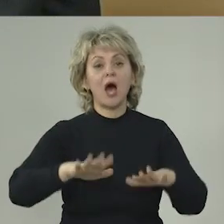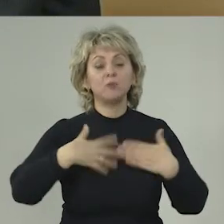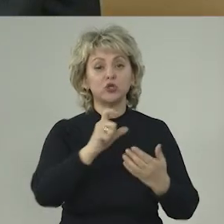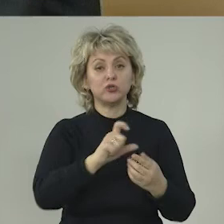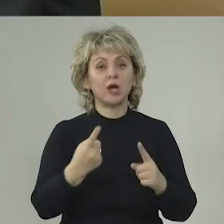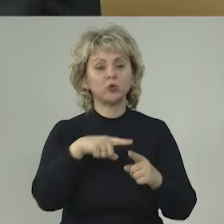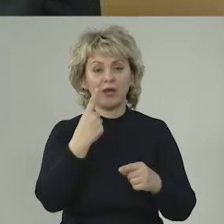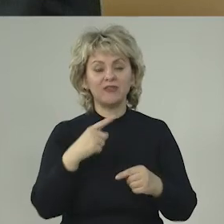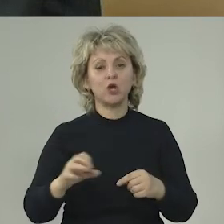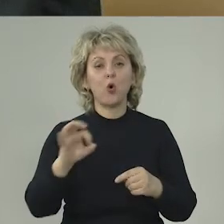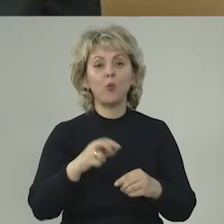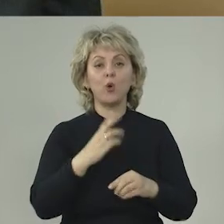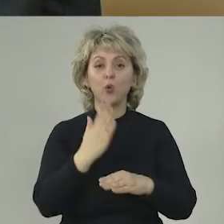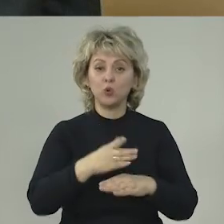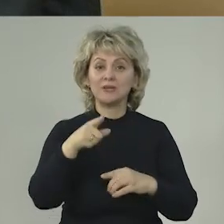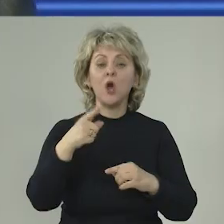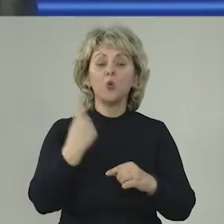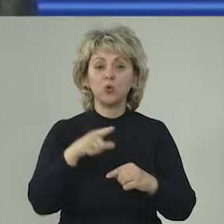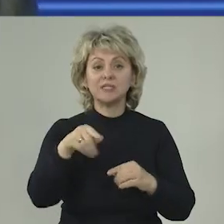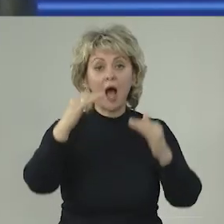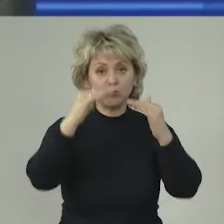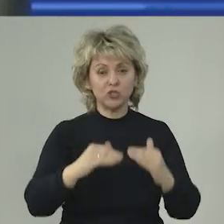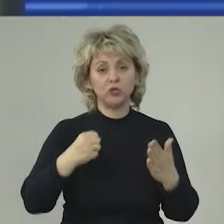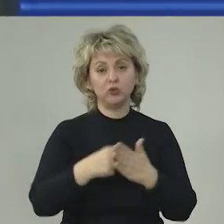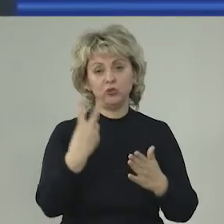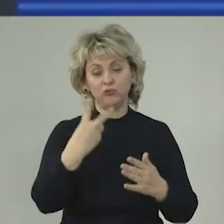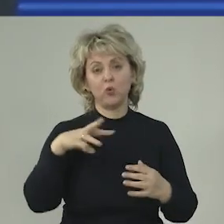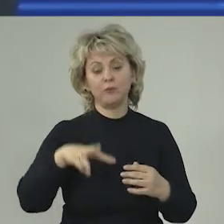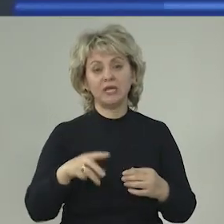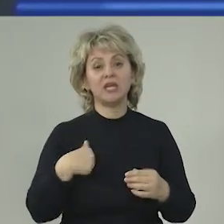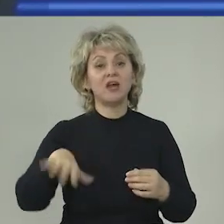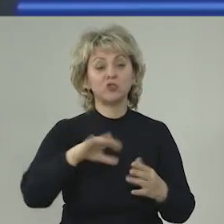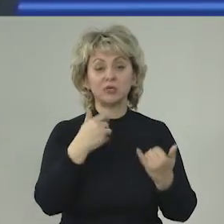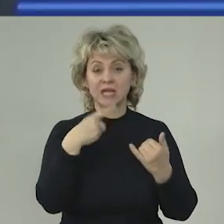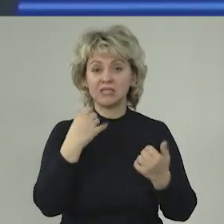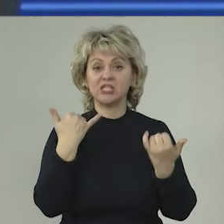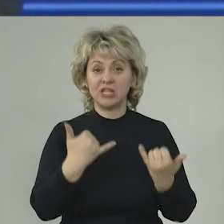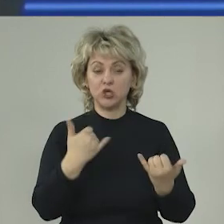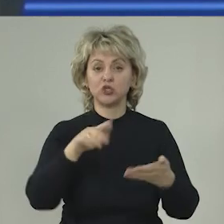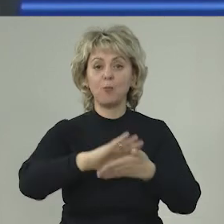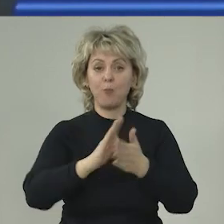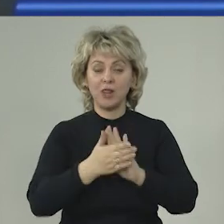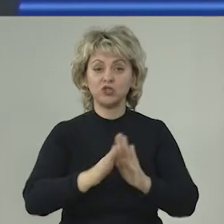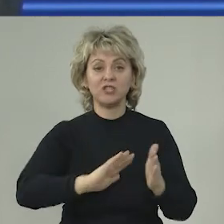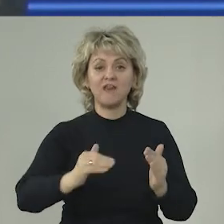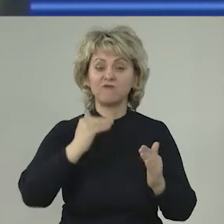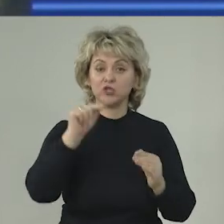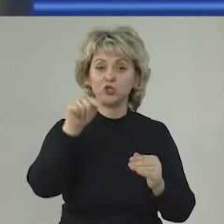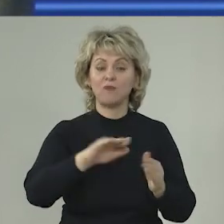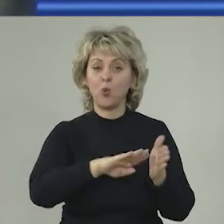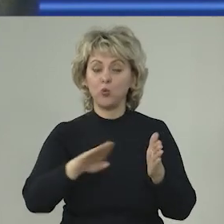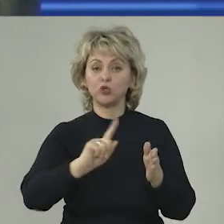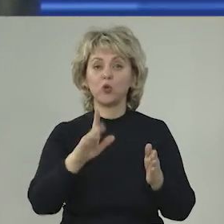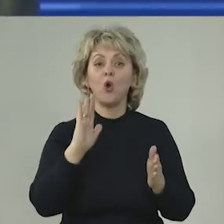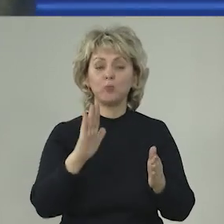говорили об угрозах, ее опустили до двух метров. И как я сказал, что она сегодня в нынешнем положении выше того уровня,